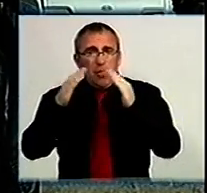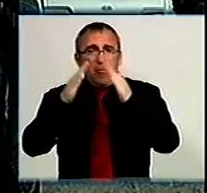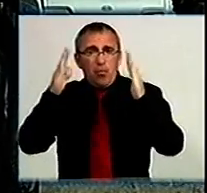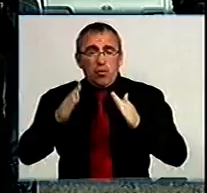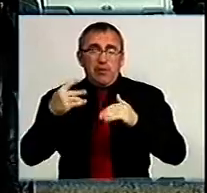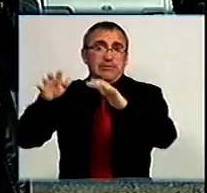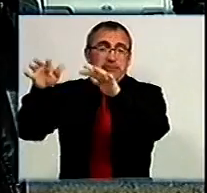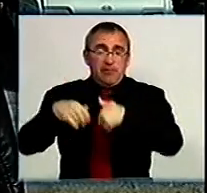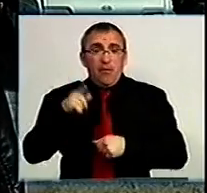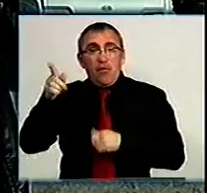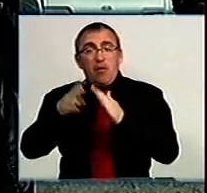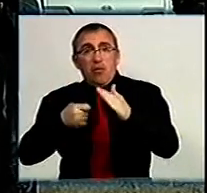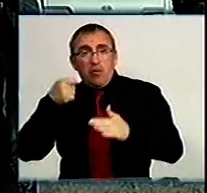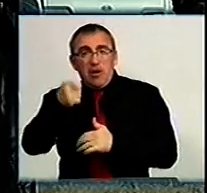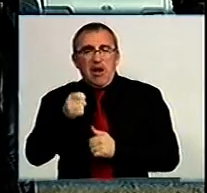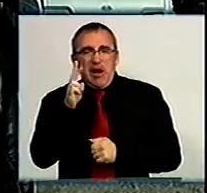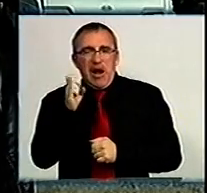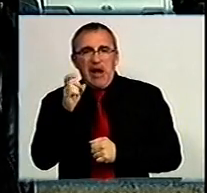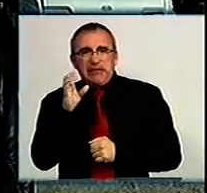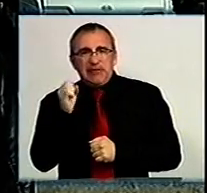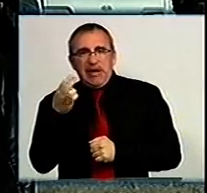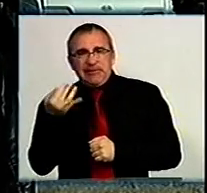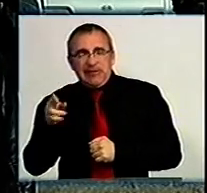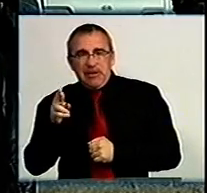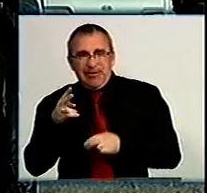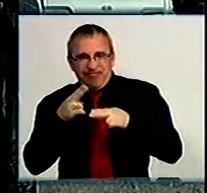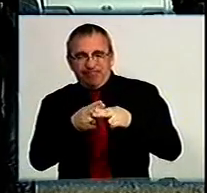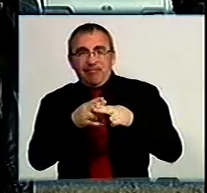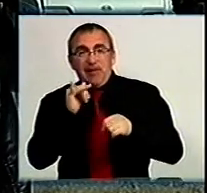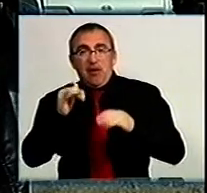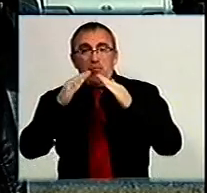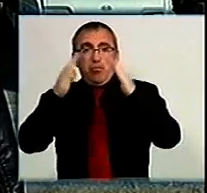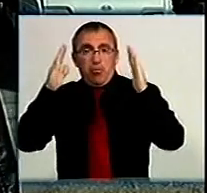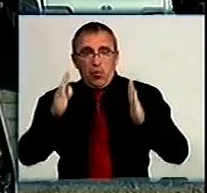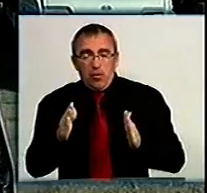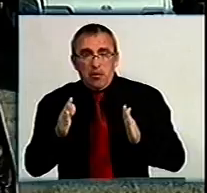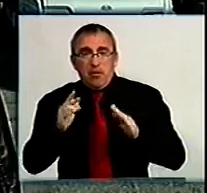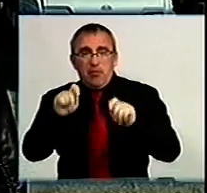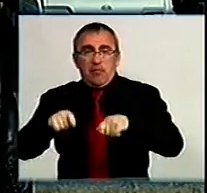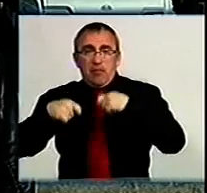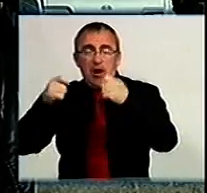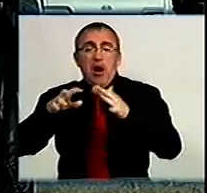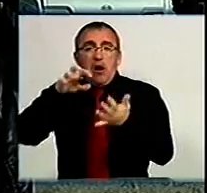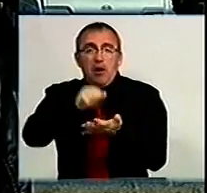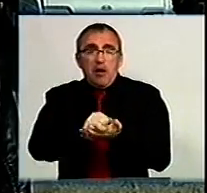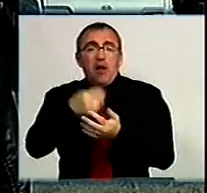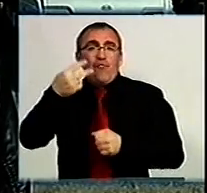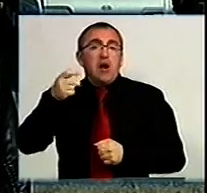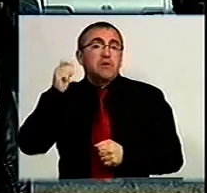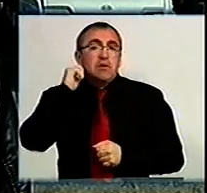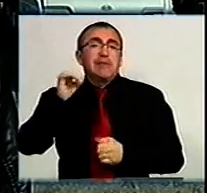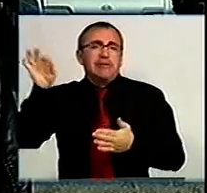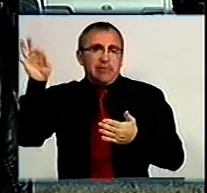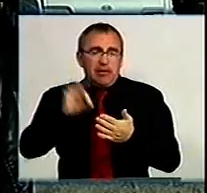можемо забрати. Вони подали на касацію, будинок передали в аренду на 20 років і